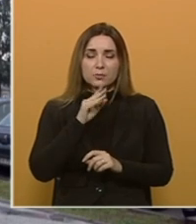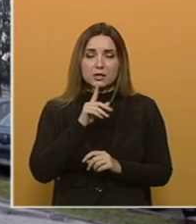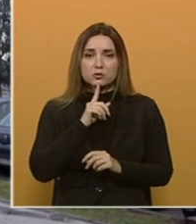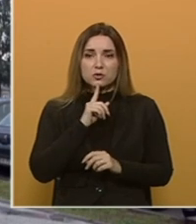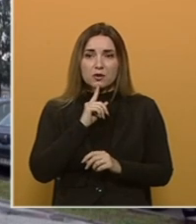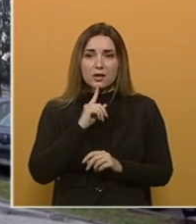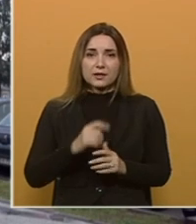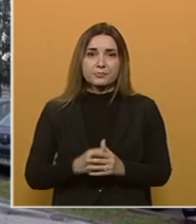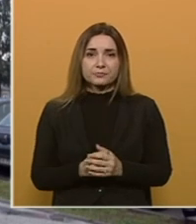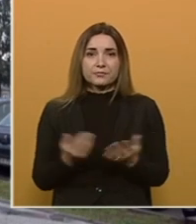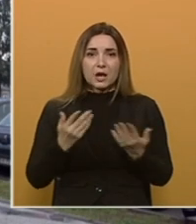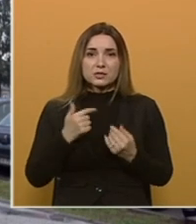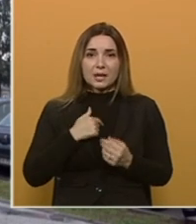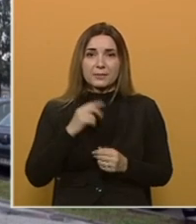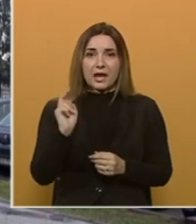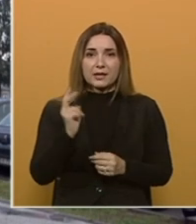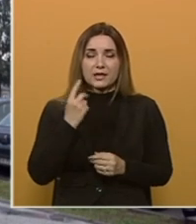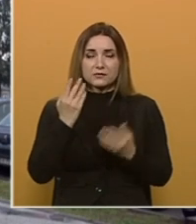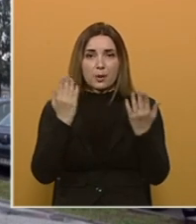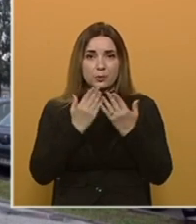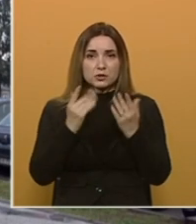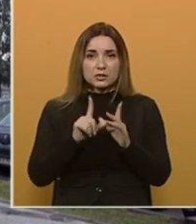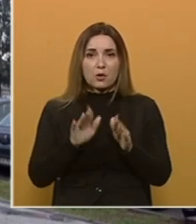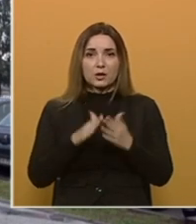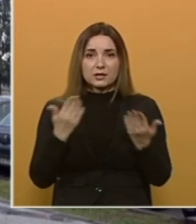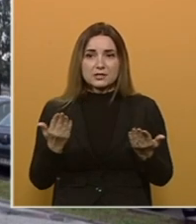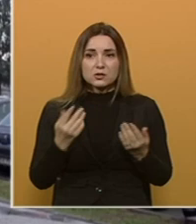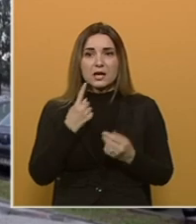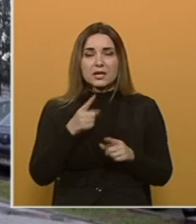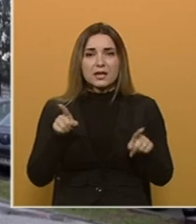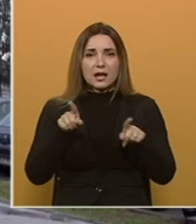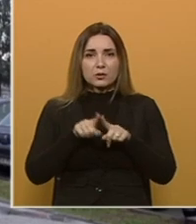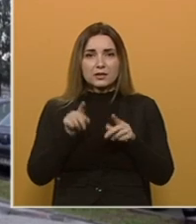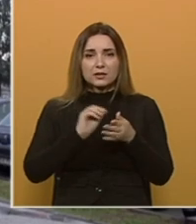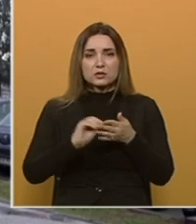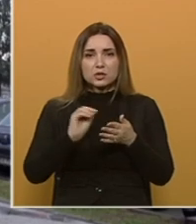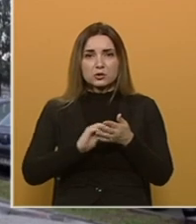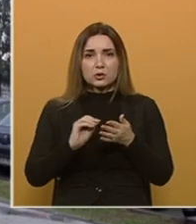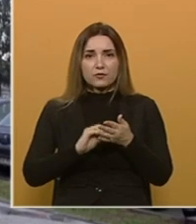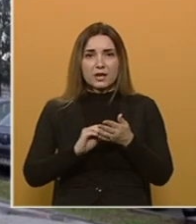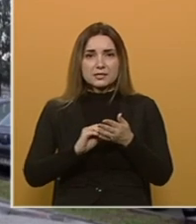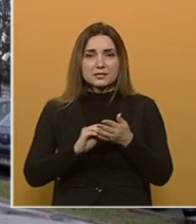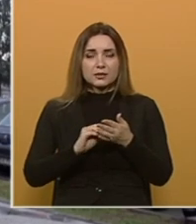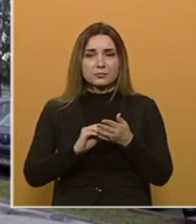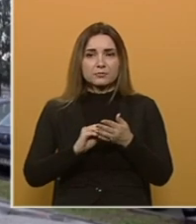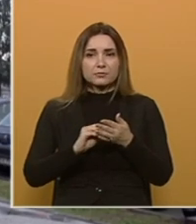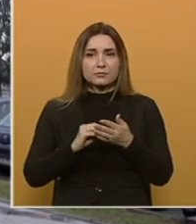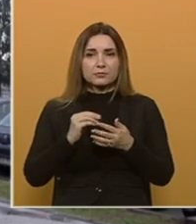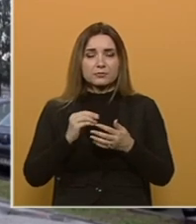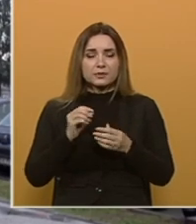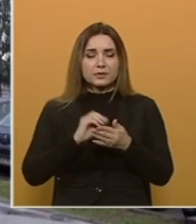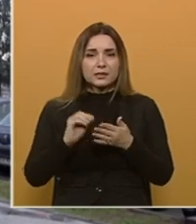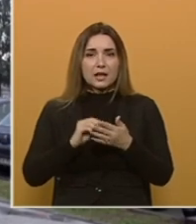je, kako sam je ja nazvao i kako sam je pročitao u knjizi, u stvari jedan autentični novinarski thriller. Mi od prve do posljednje